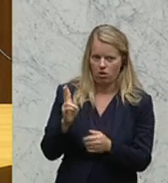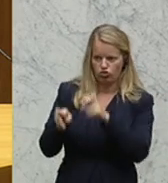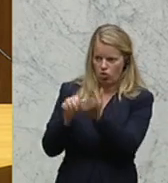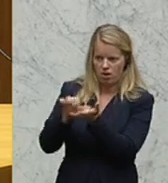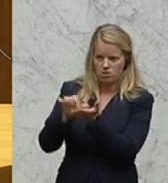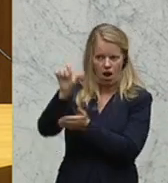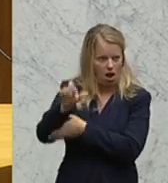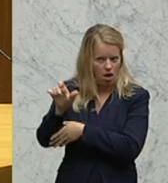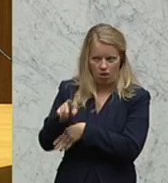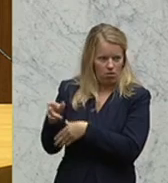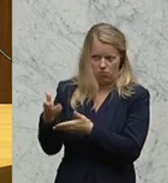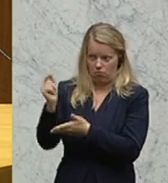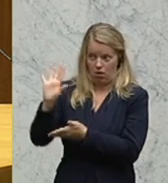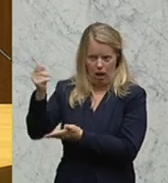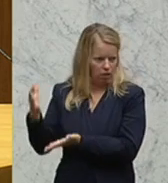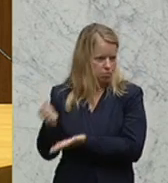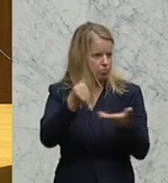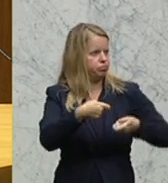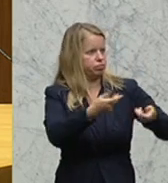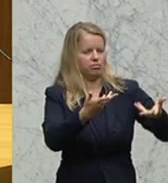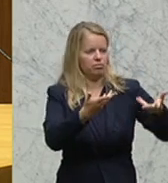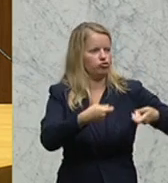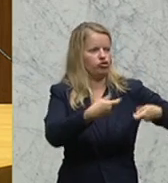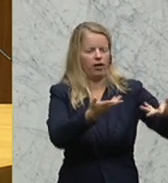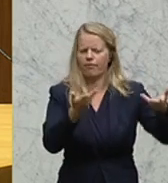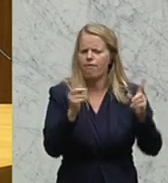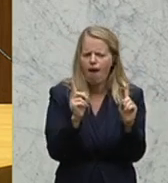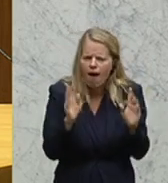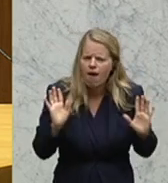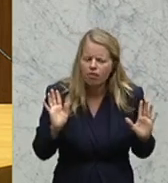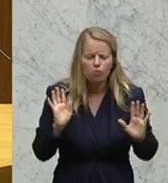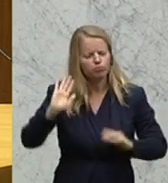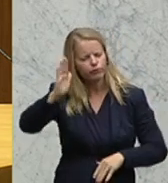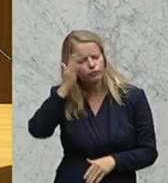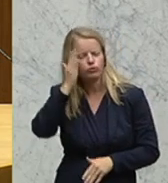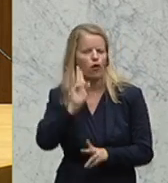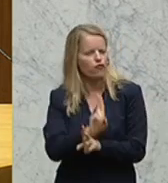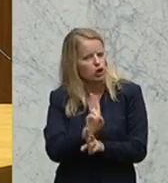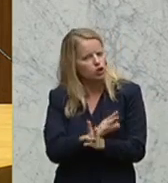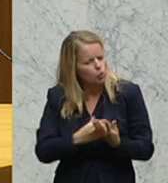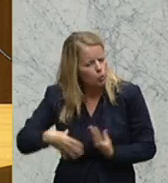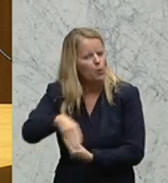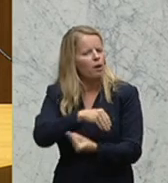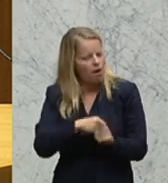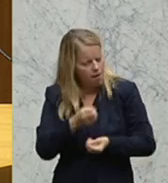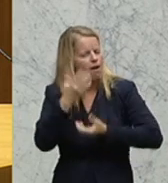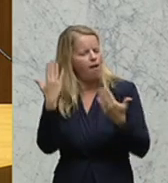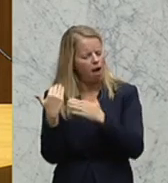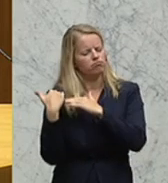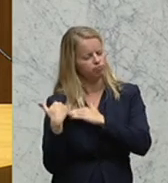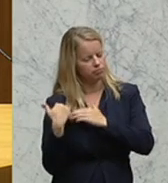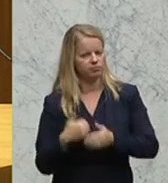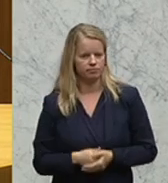sehr verantwortlich, dass hier sehr bewusst und vorsichtig mit den Geldern umgegangen wird. Also natürlich auf der einen Seite kein